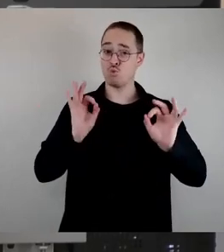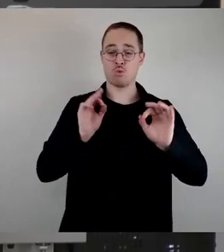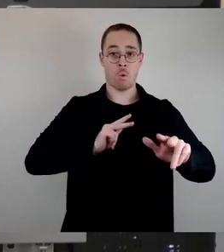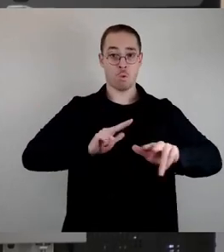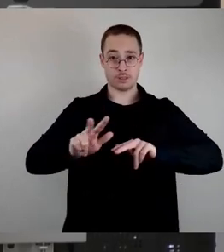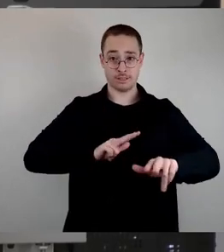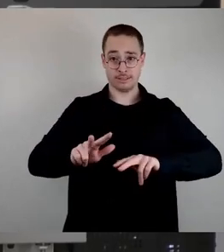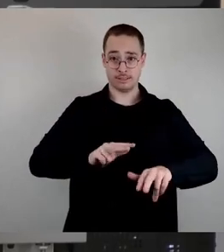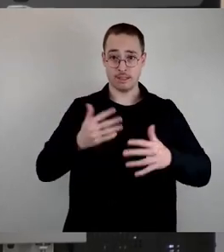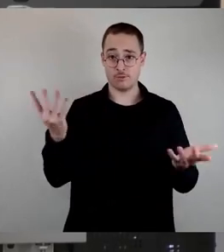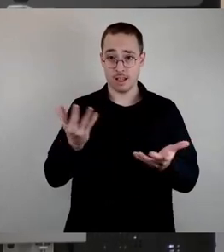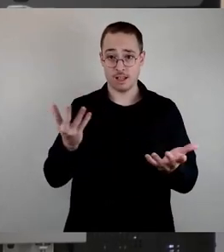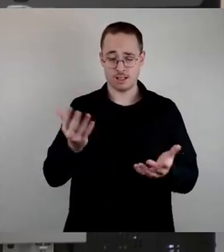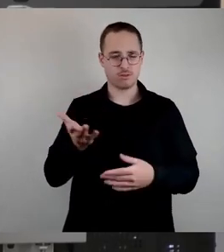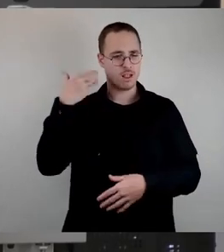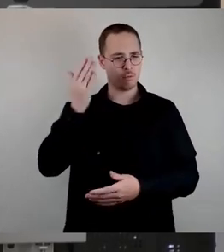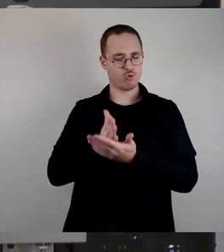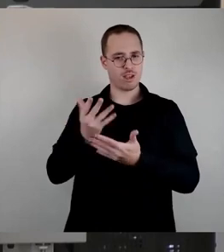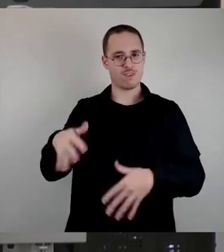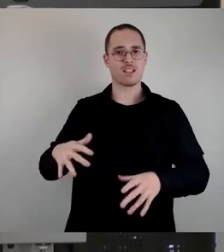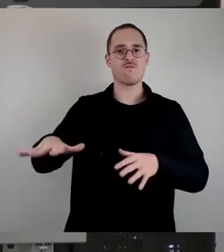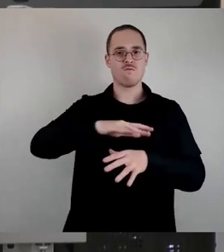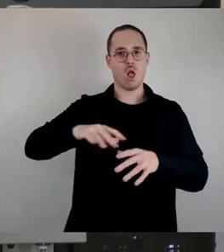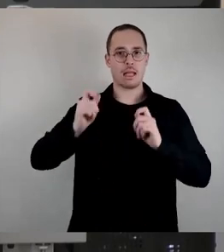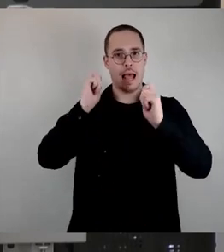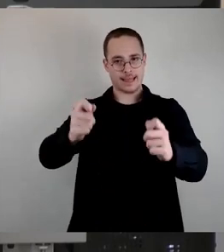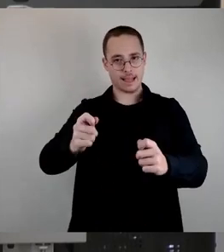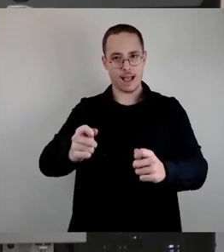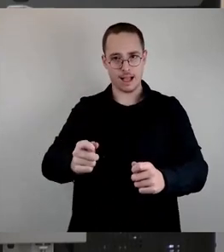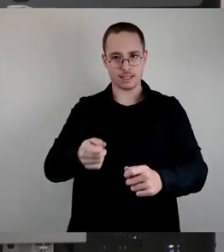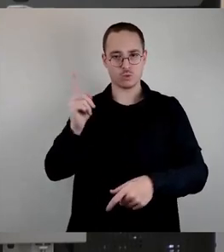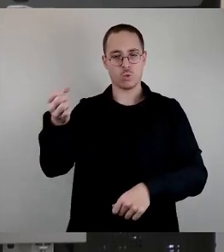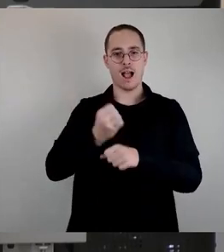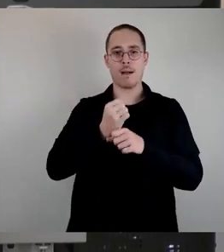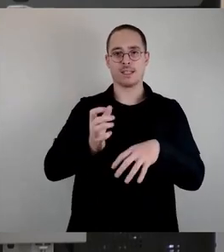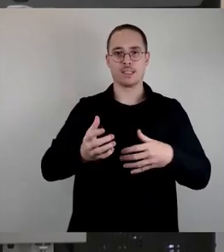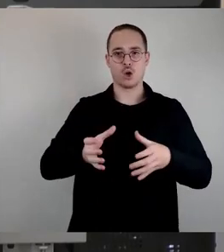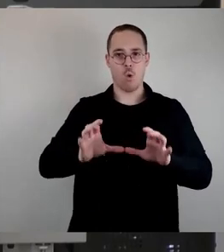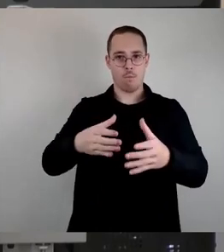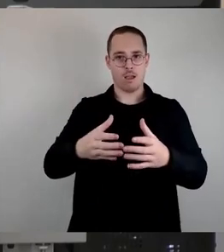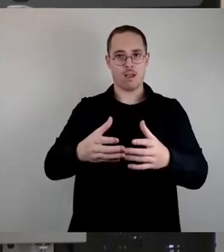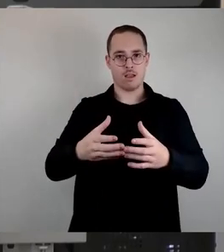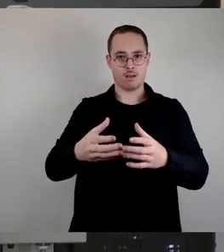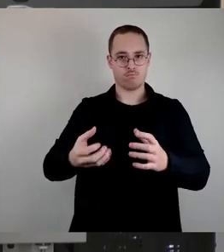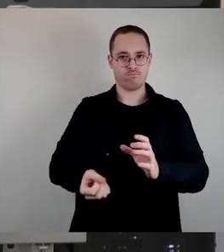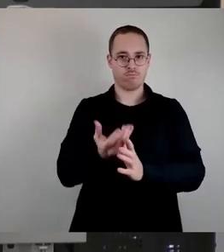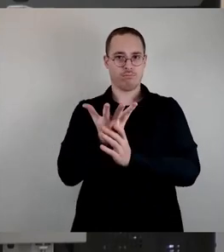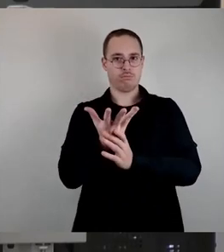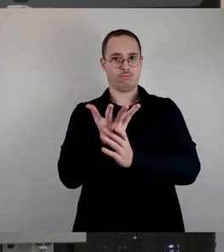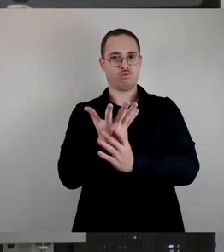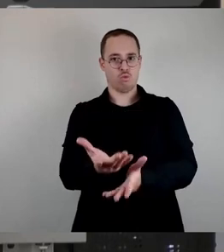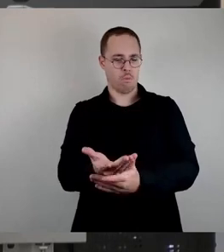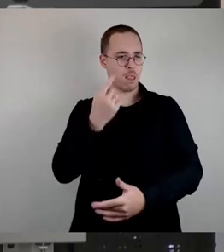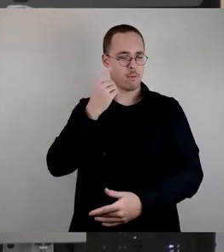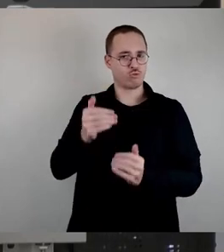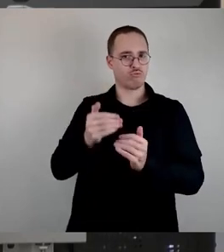damals durch den Volksantrag, eine Arbeitsgruppe, die wird sich sicher nachher vorstellen und auch erst